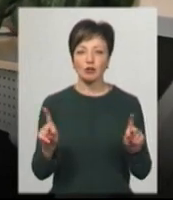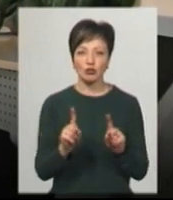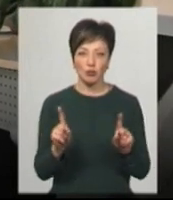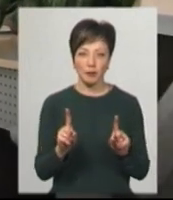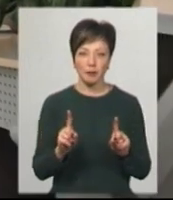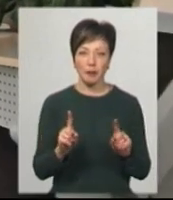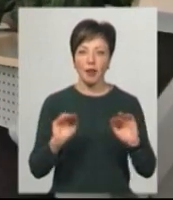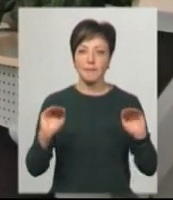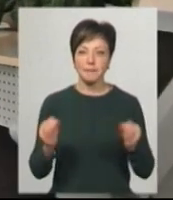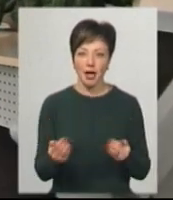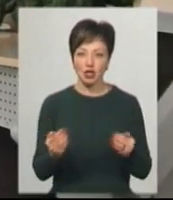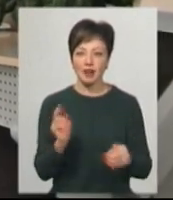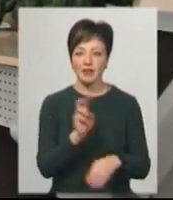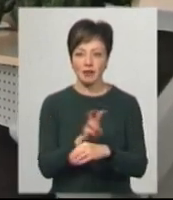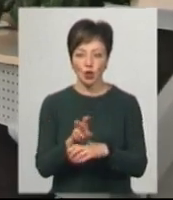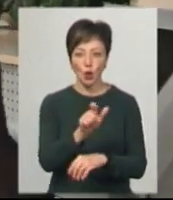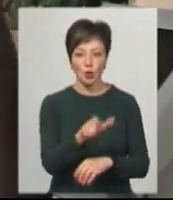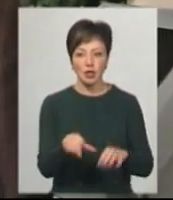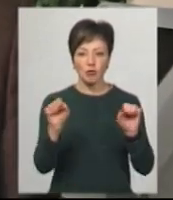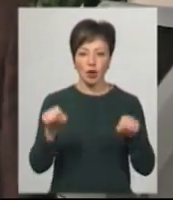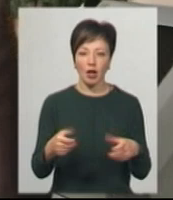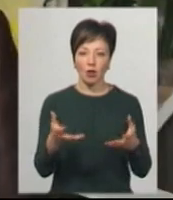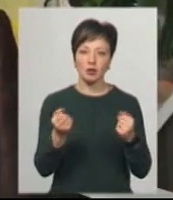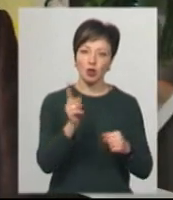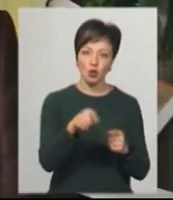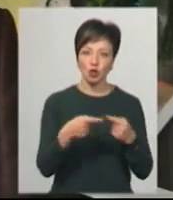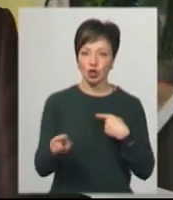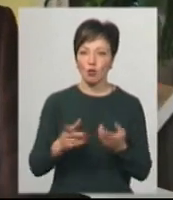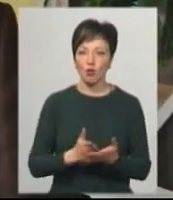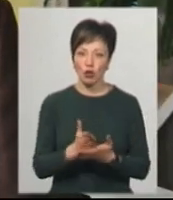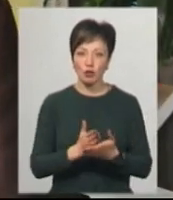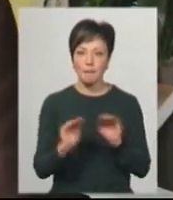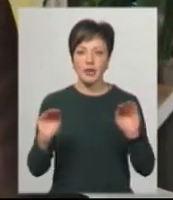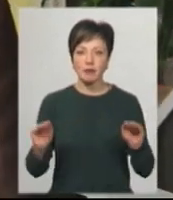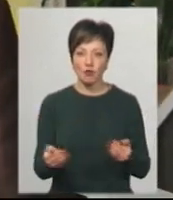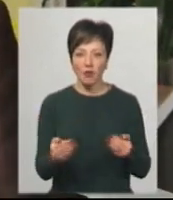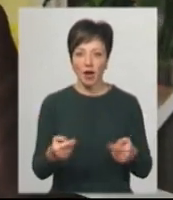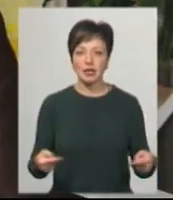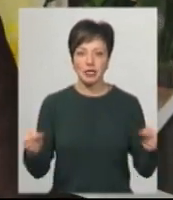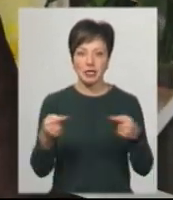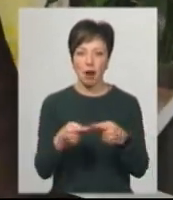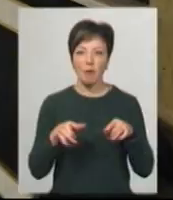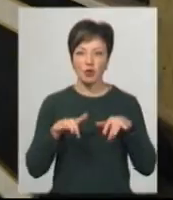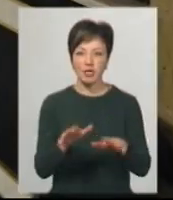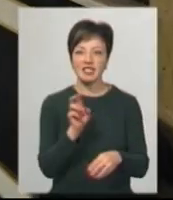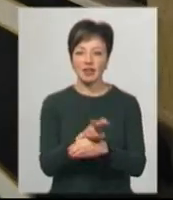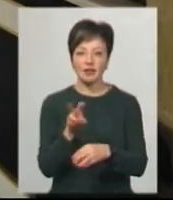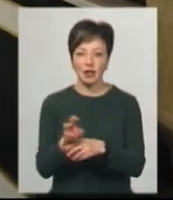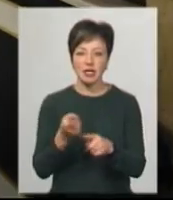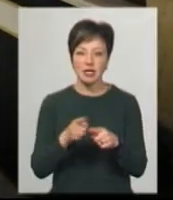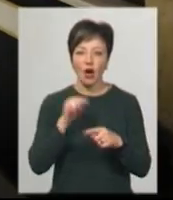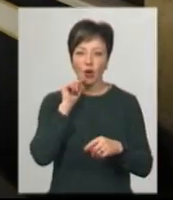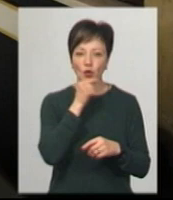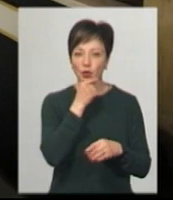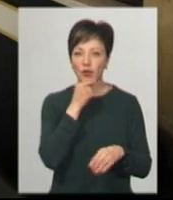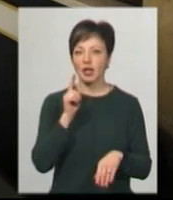менше відвідувань, людина могла отримати ту чи іншу послугу, аби мінімізувати саме процес відвідування. Це економить